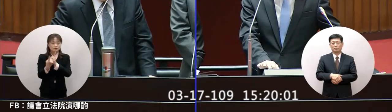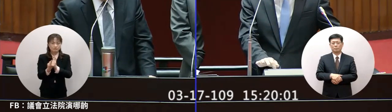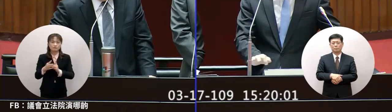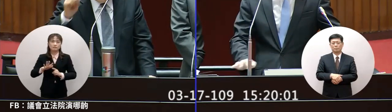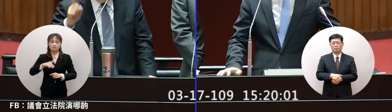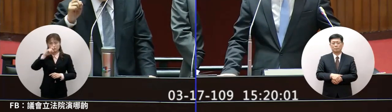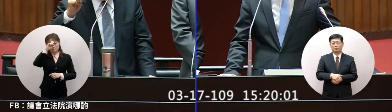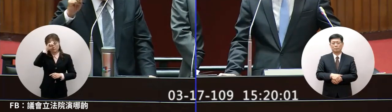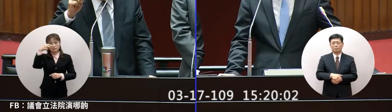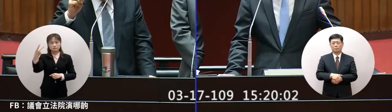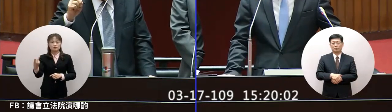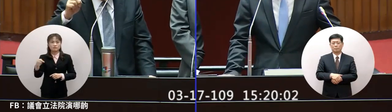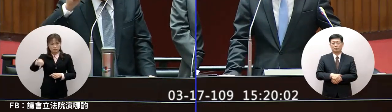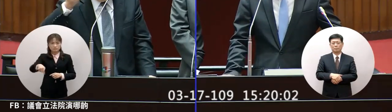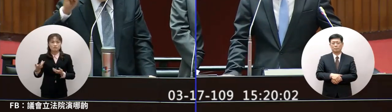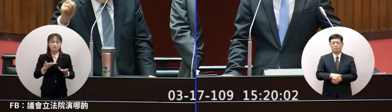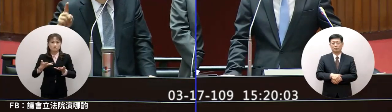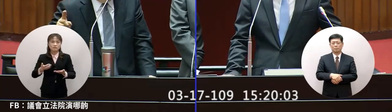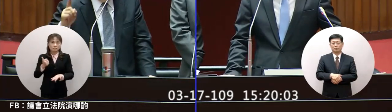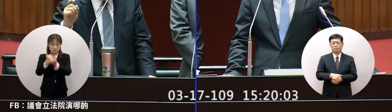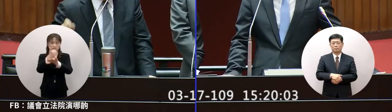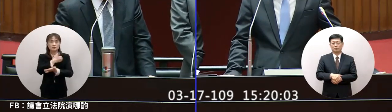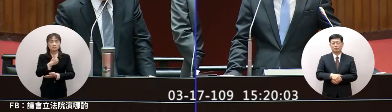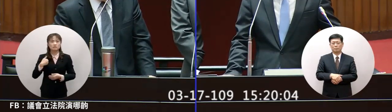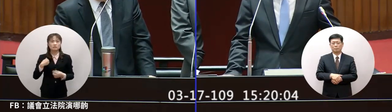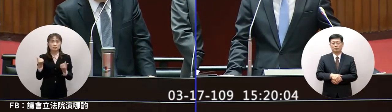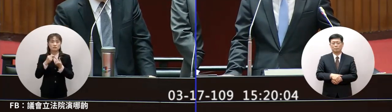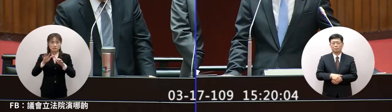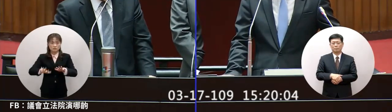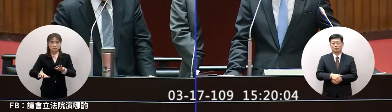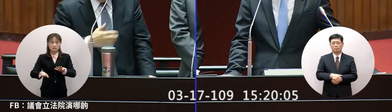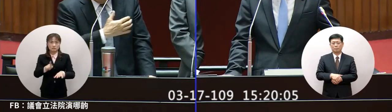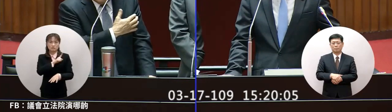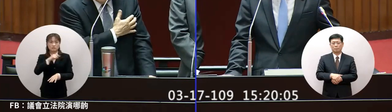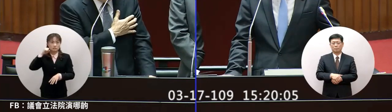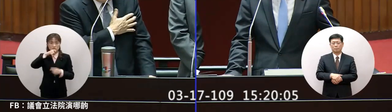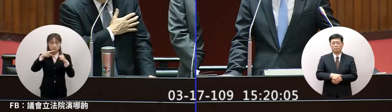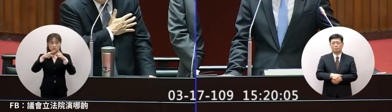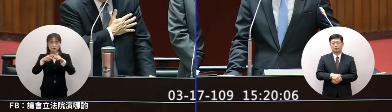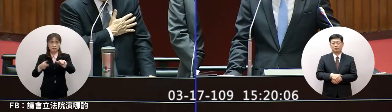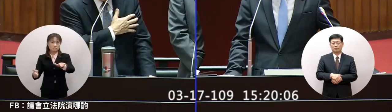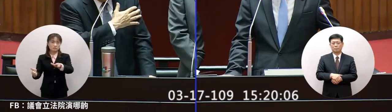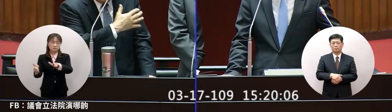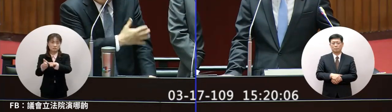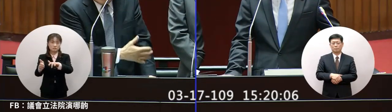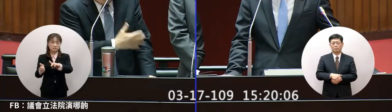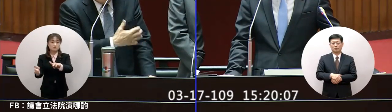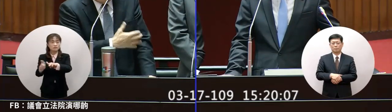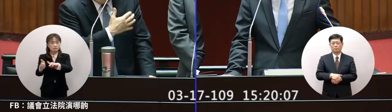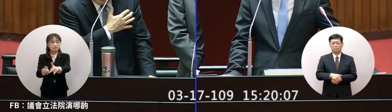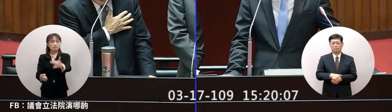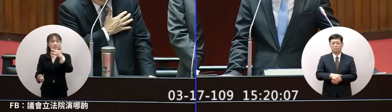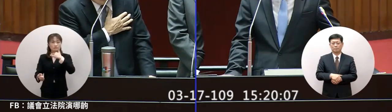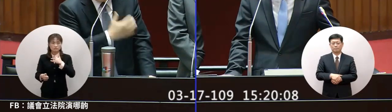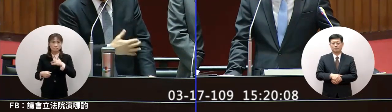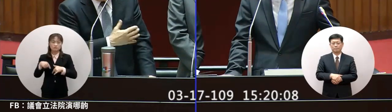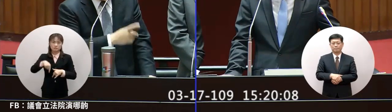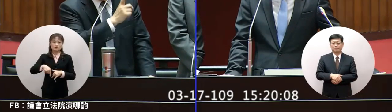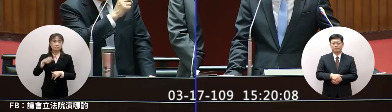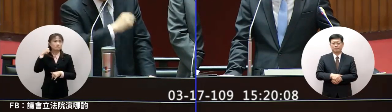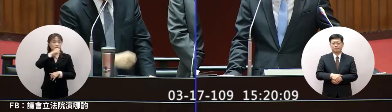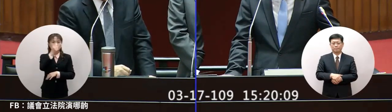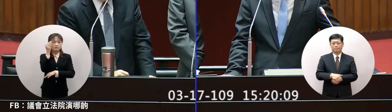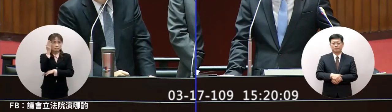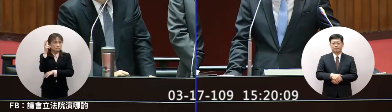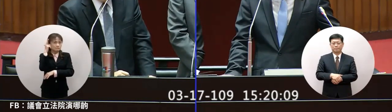夠成尤其這一次要接回自己的同胞是我們台灣政府一